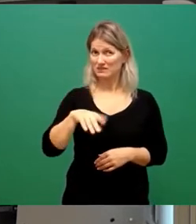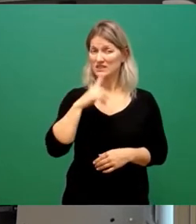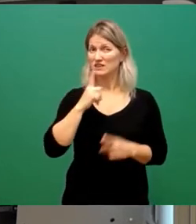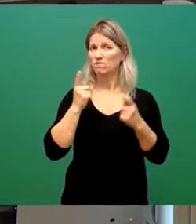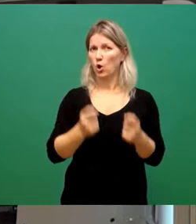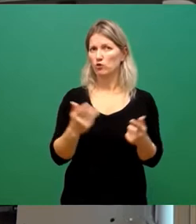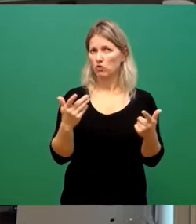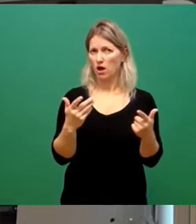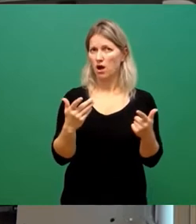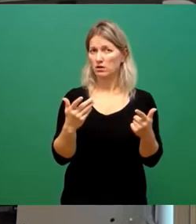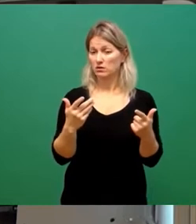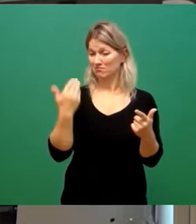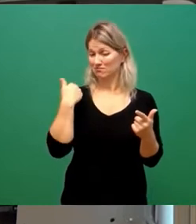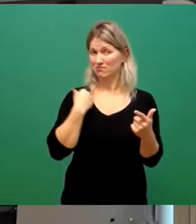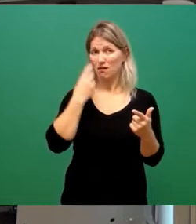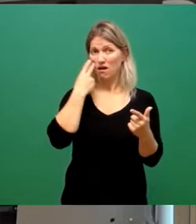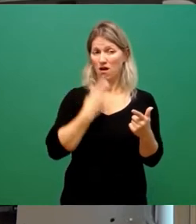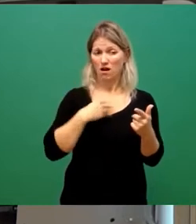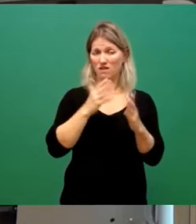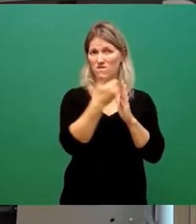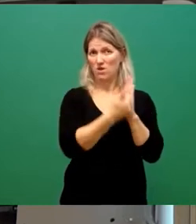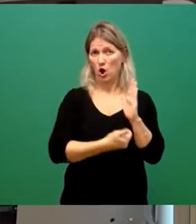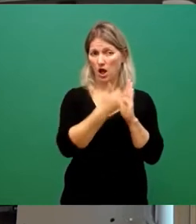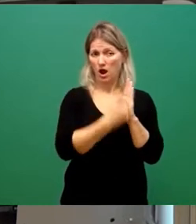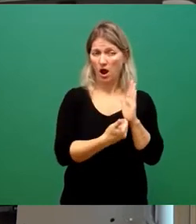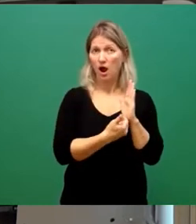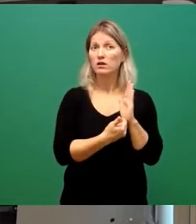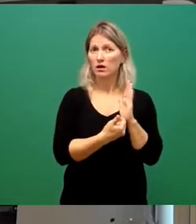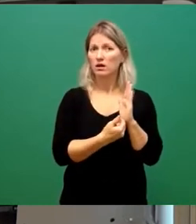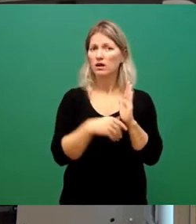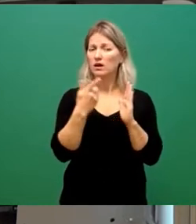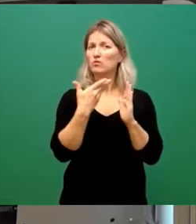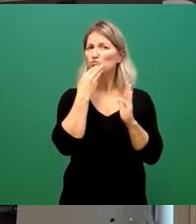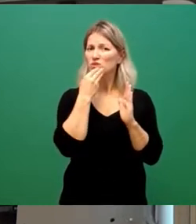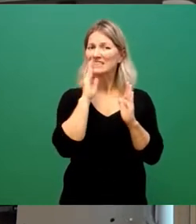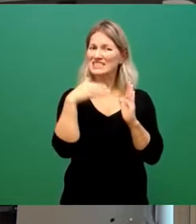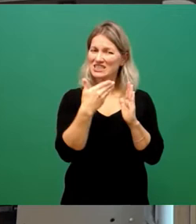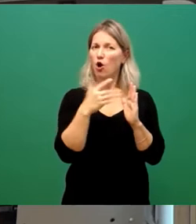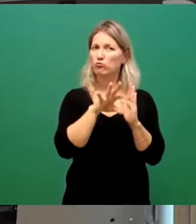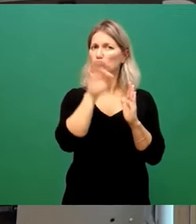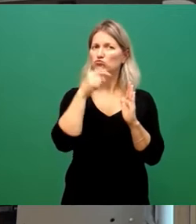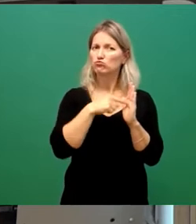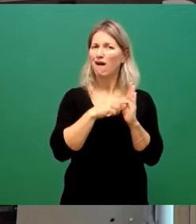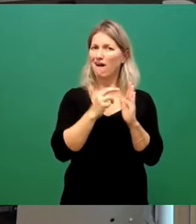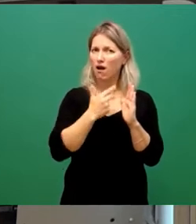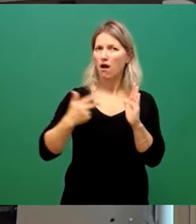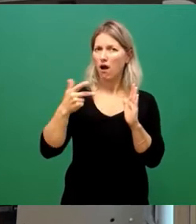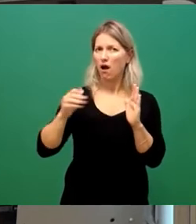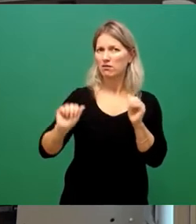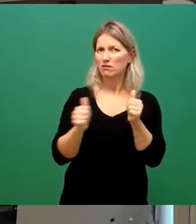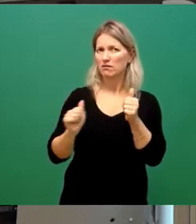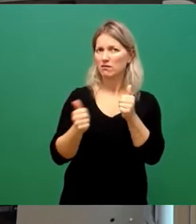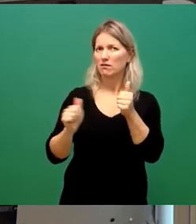Vorlage, und in der Vorlage auch als bevorzugte kennzeichneten Achtervariante sind wir